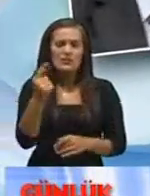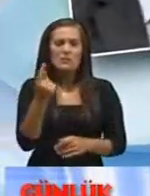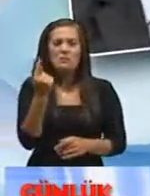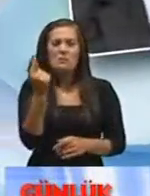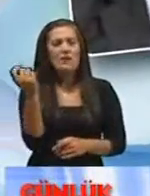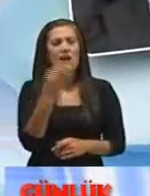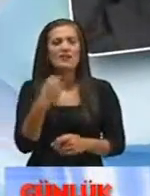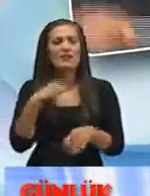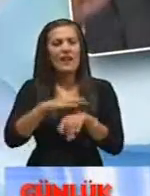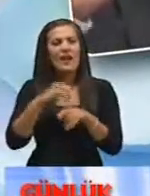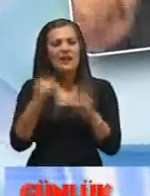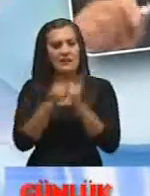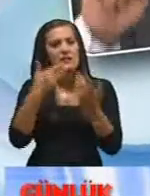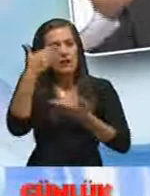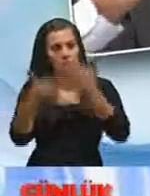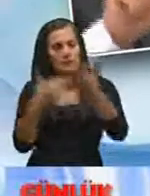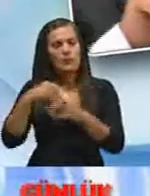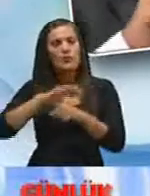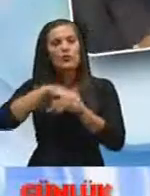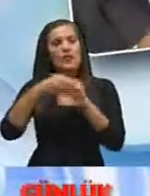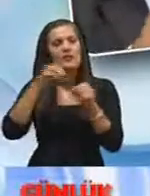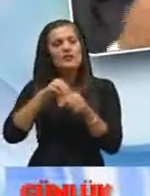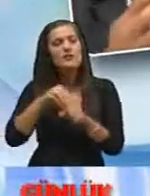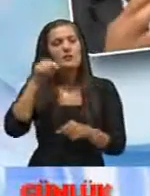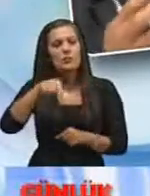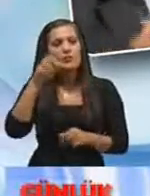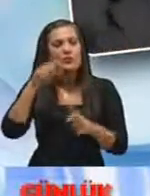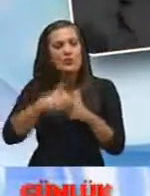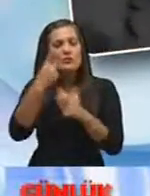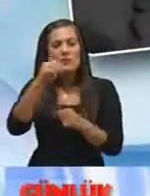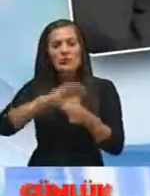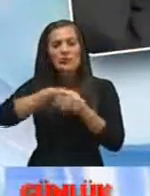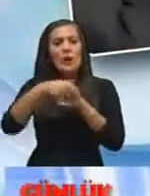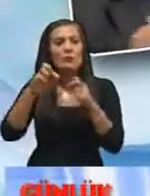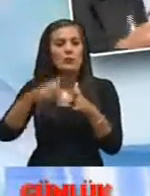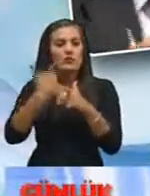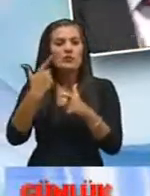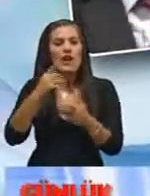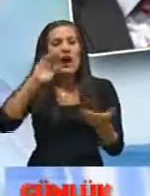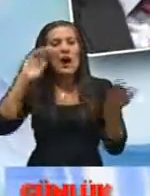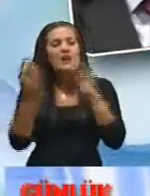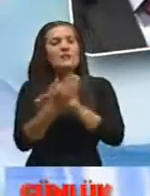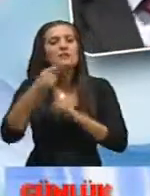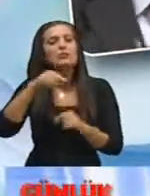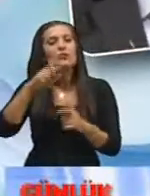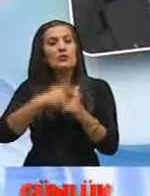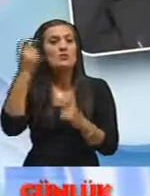dakikada Hemen özetlemek gerekirse Dünyada Bunu Bu projenin Bir dünya projesi Asrın projesi